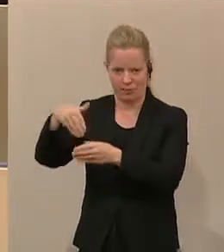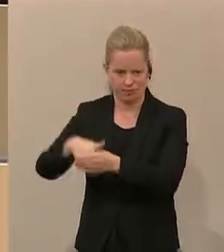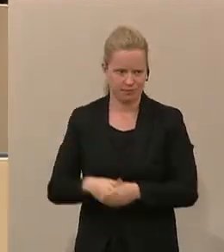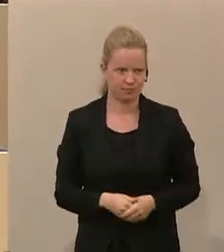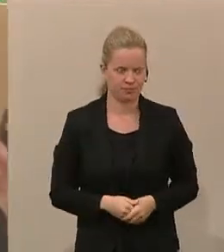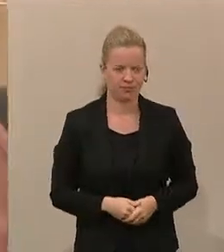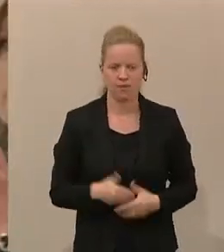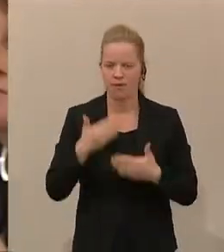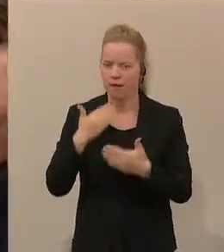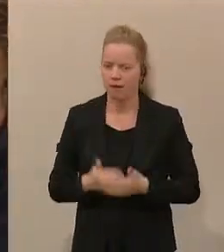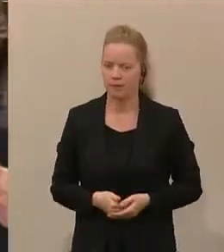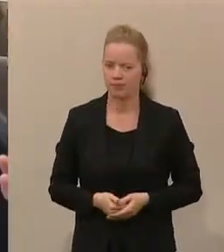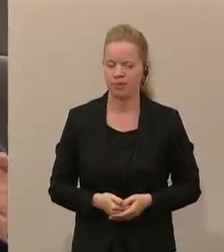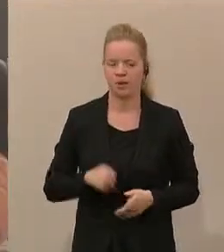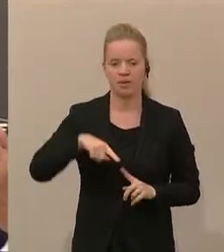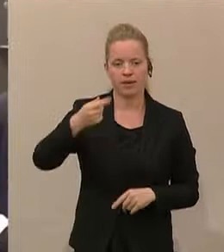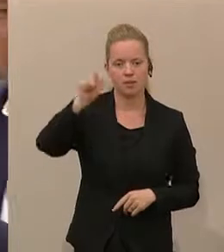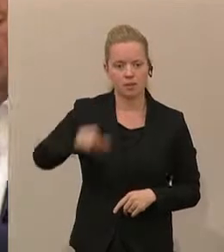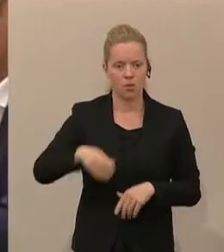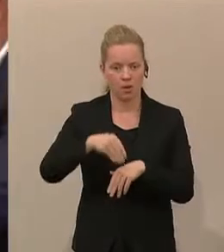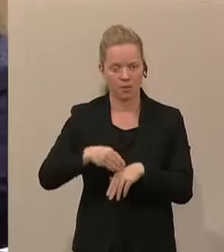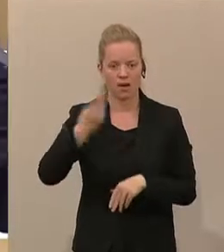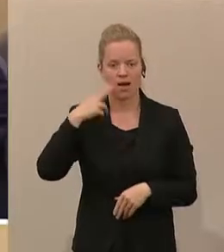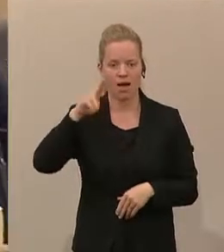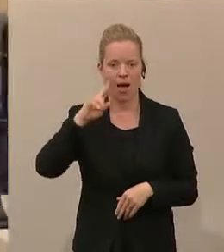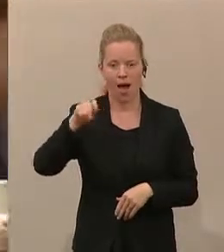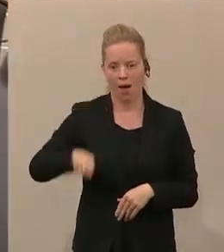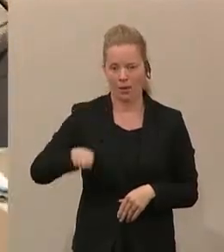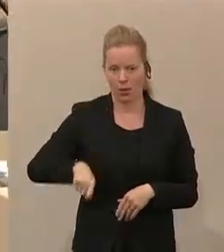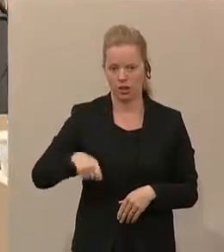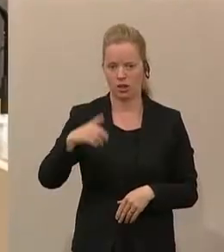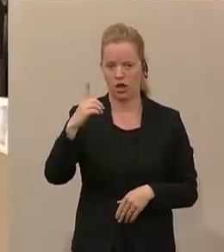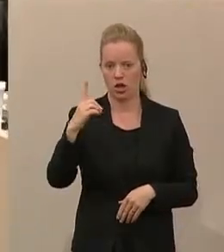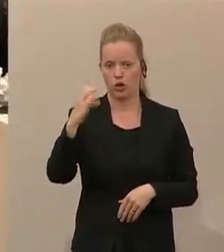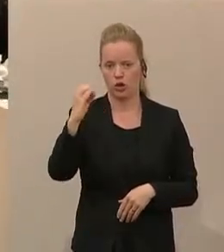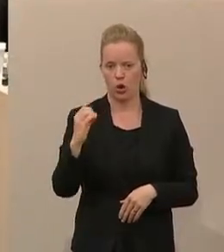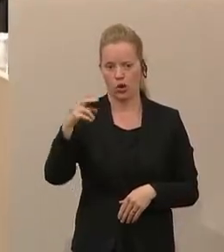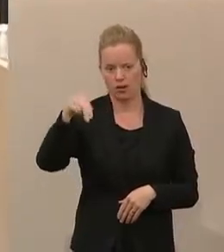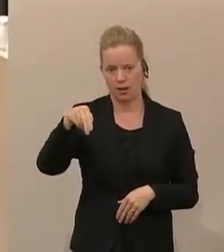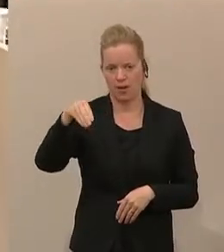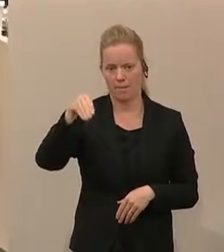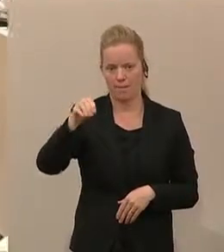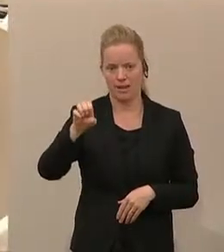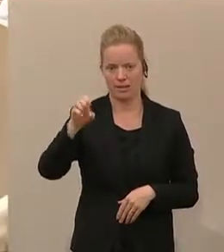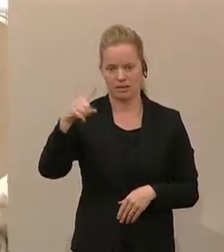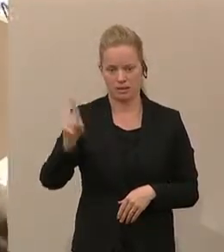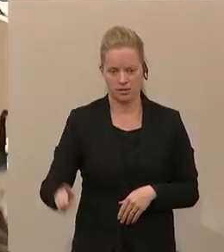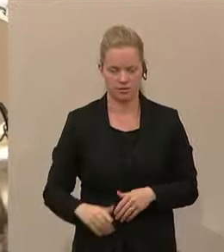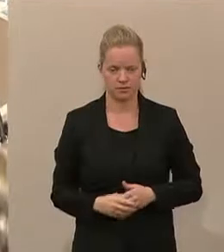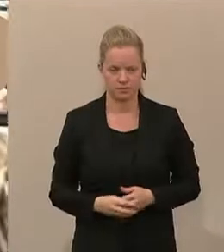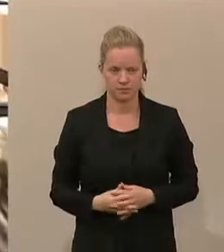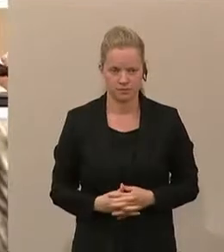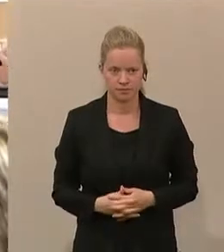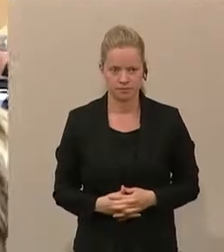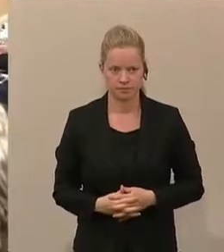Die deutschsprachige Minderheit in Slowenien sei nicht anerkannt, kritisiert der Volksgruppensprecher der SPÖ, Harald Troch. Die